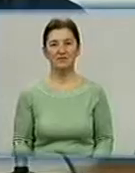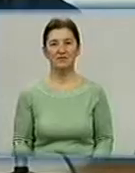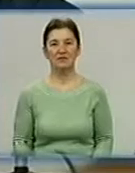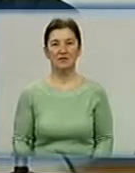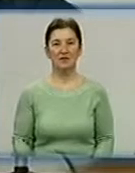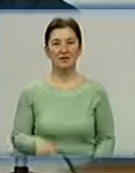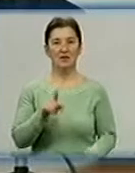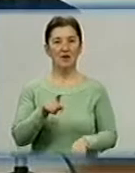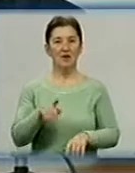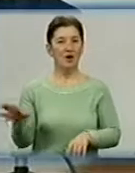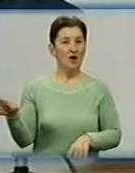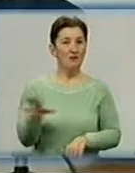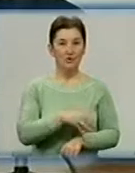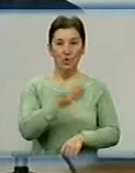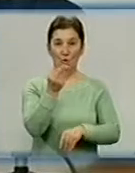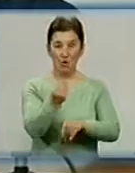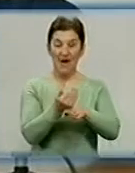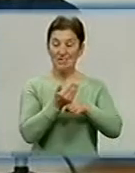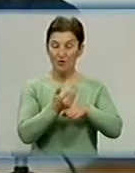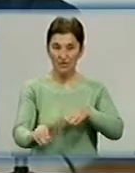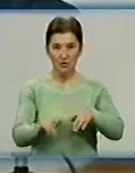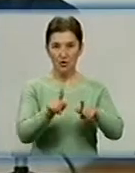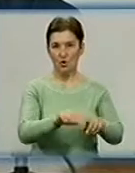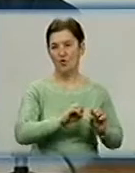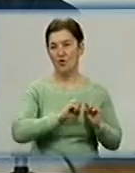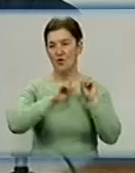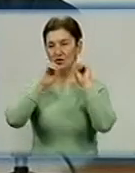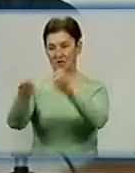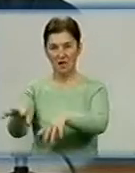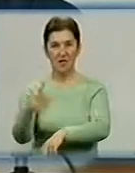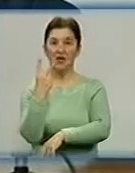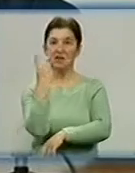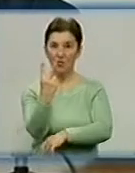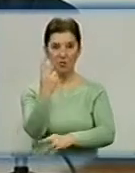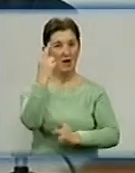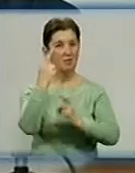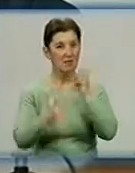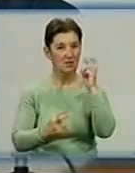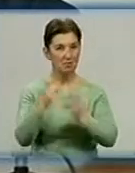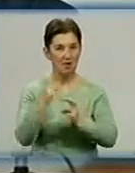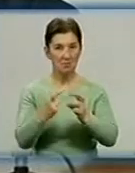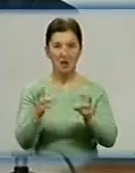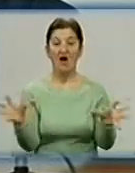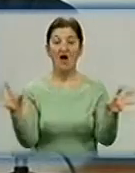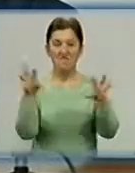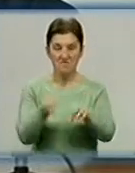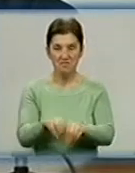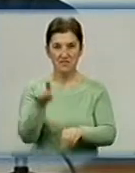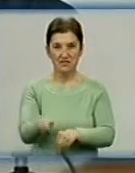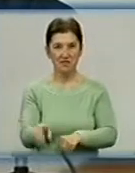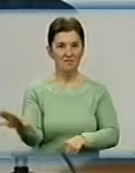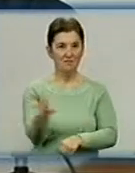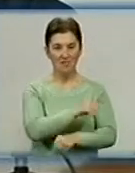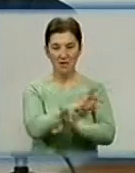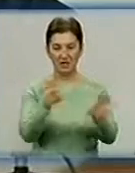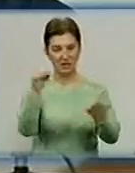Всю субвенцію, яку дали городу, дали цим двом перевозчикам, цим двом предприятиям. Але вместе з тим, ми всі прекрасно знаємо,